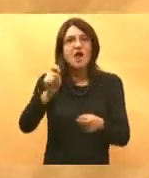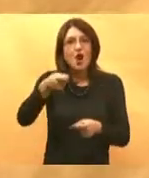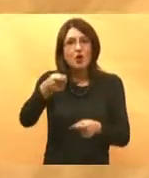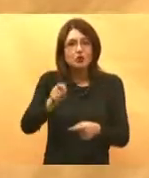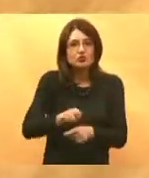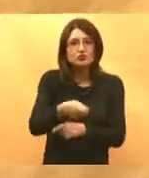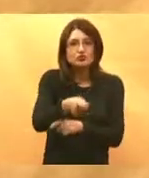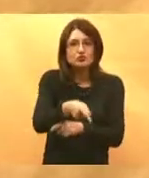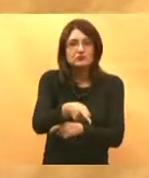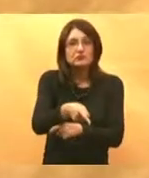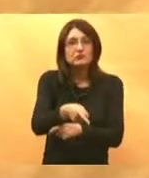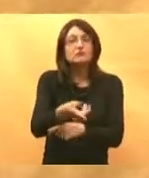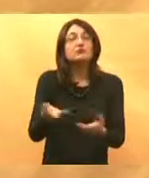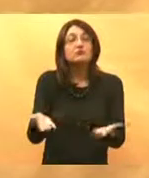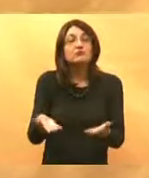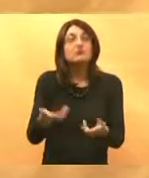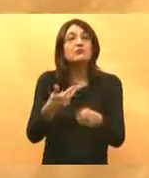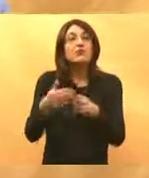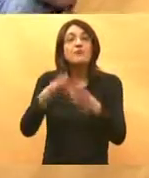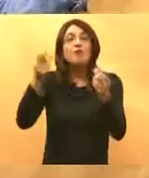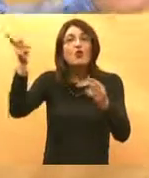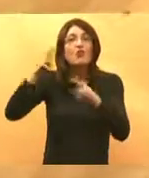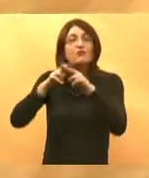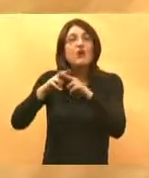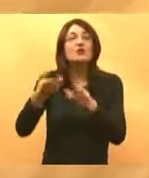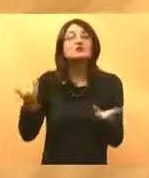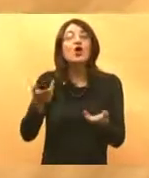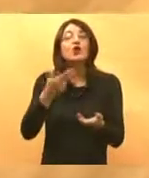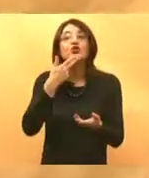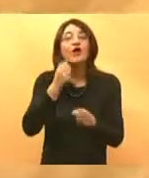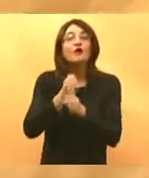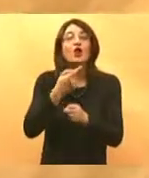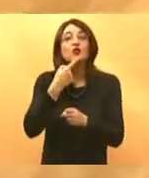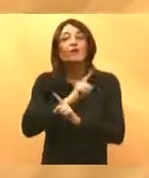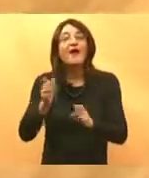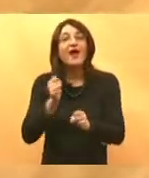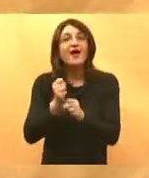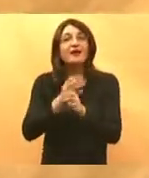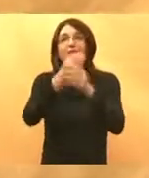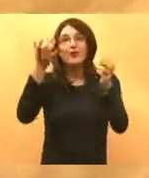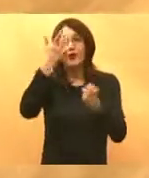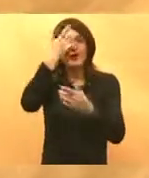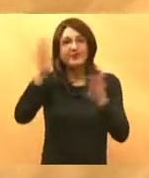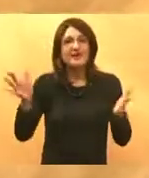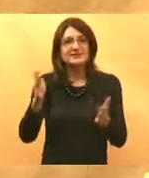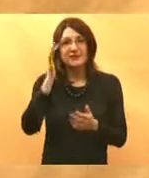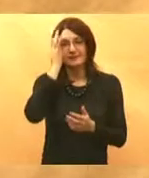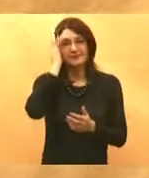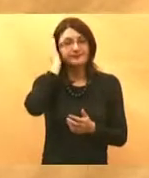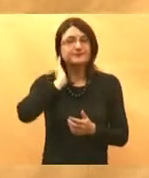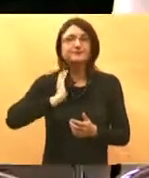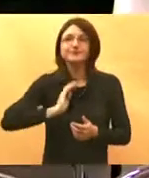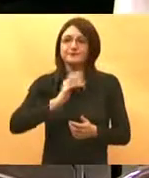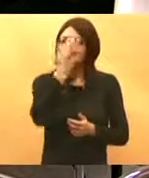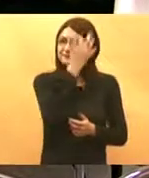nekom raduništu radi uključene riješili smo puno puno nedoumica i sumnji da evo ja se nadam da neko sluša jer ovu emisiju sluša i struka tako